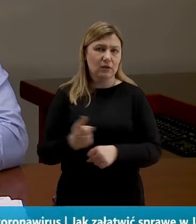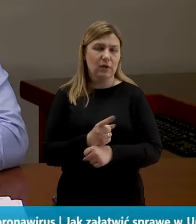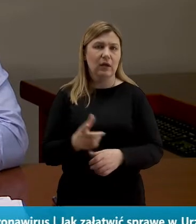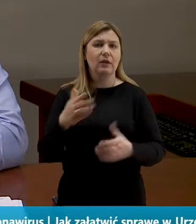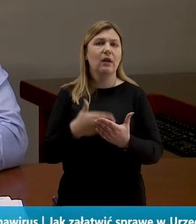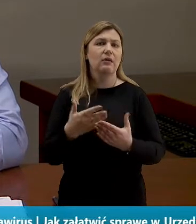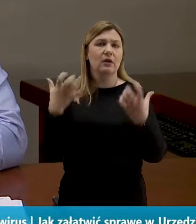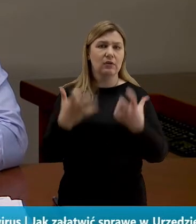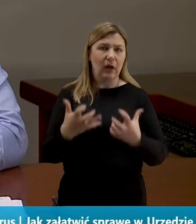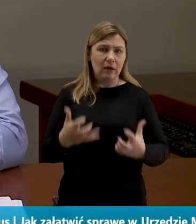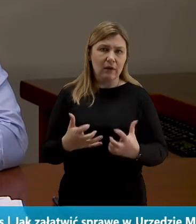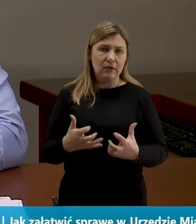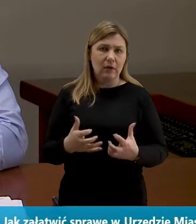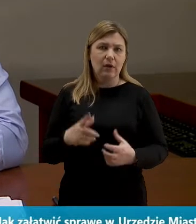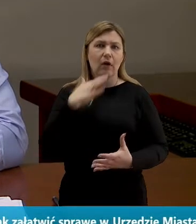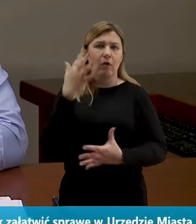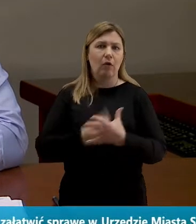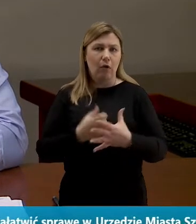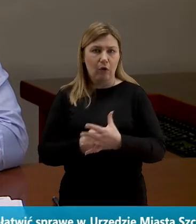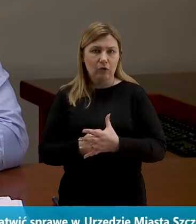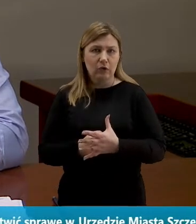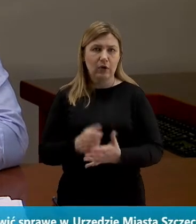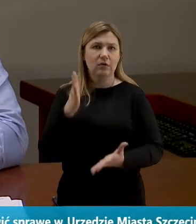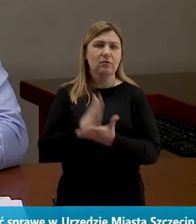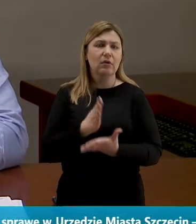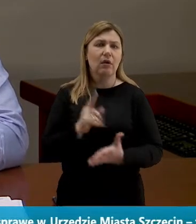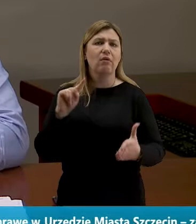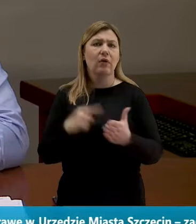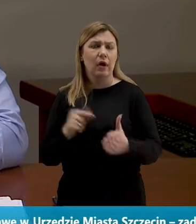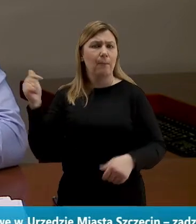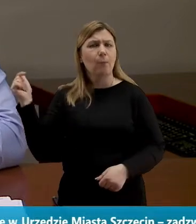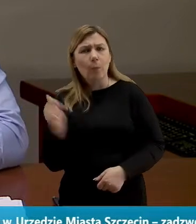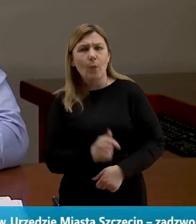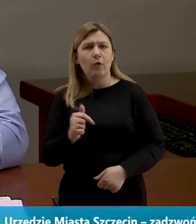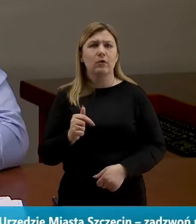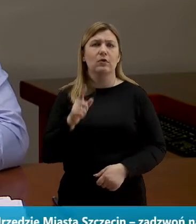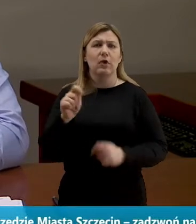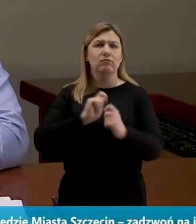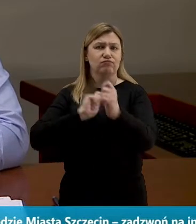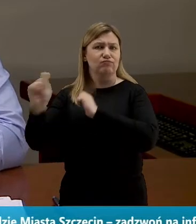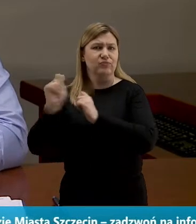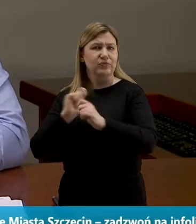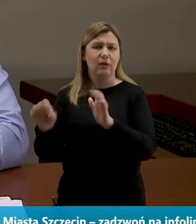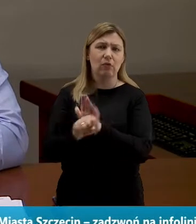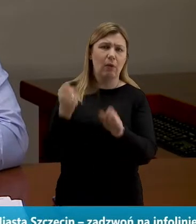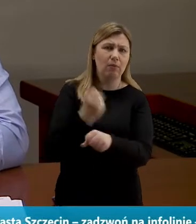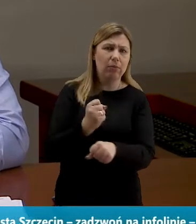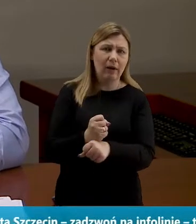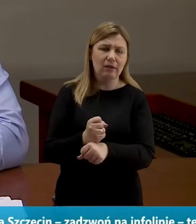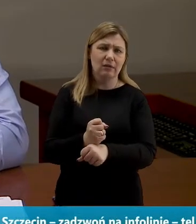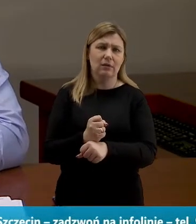zachęcamy, aby korzystać z tego tylko wtedy, gdy musimy, gdy jest to właśnie przejazd do pracy,